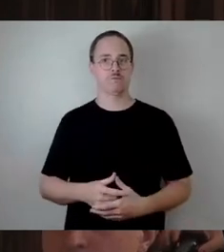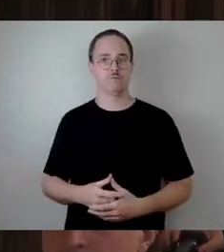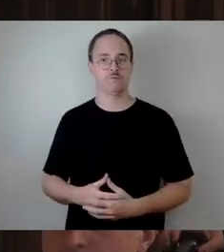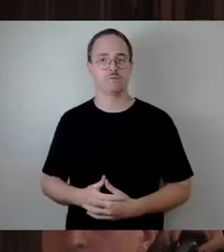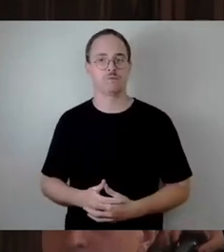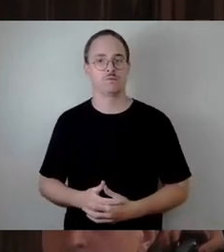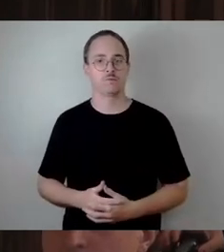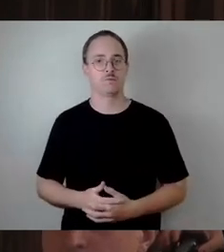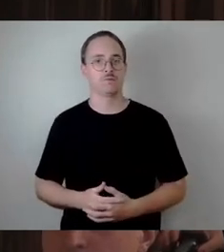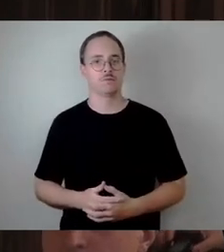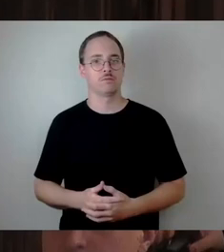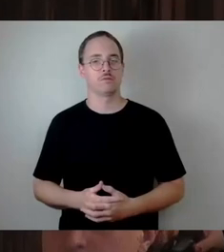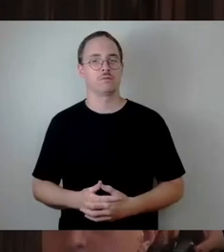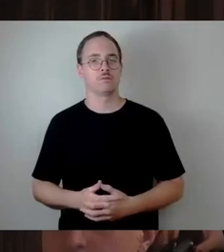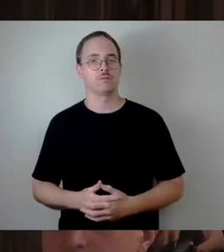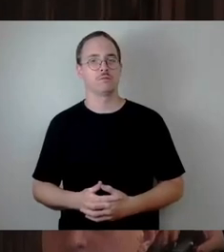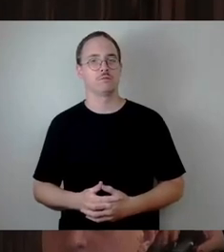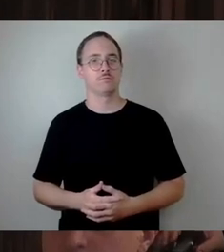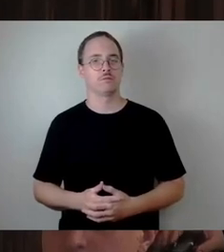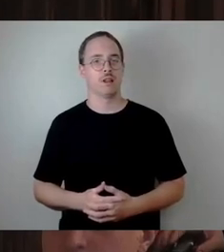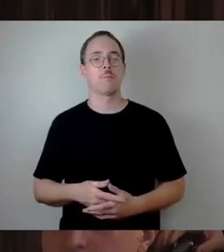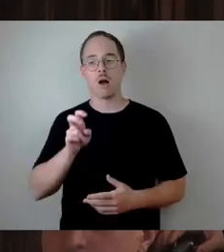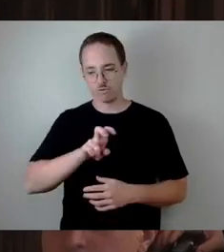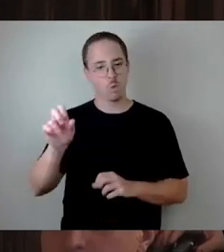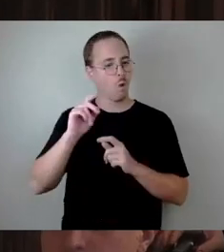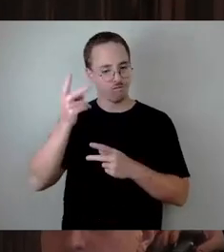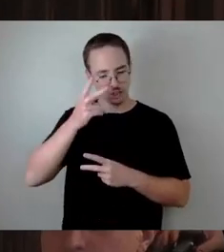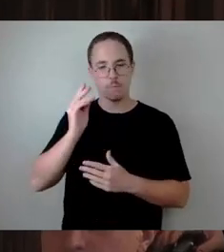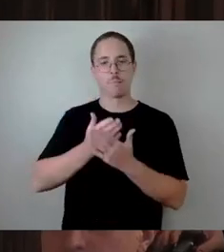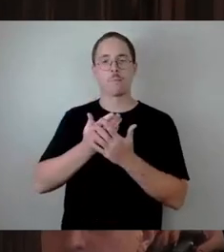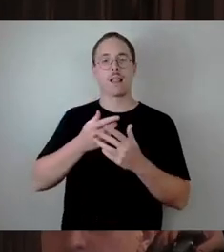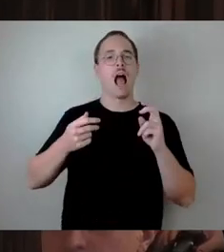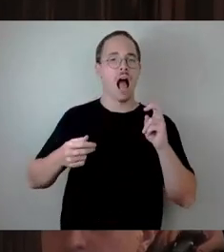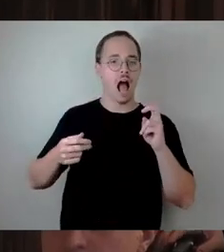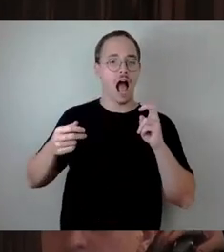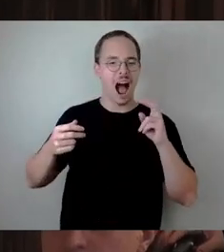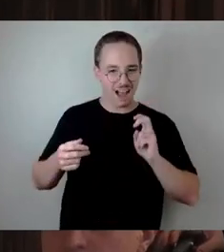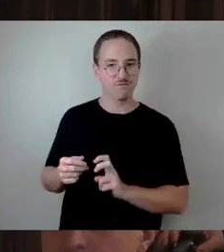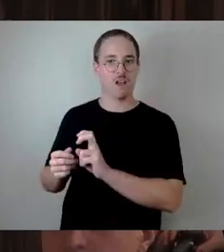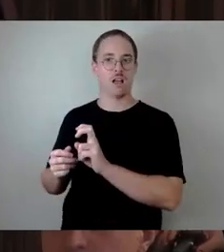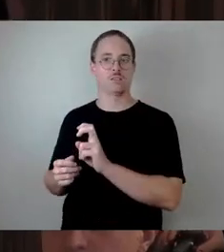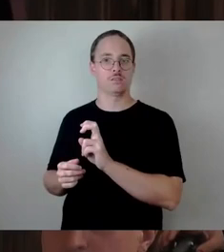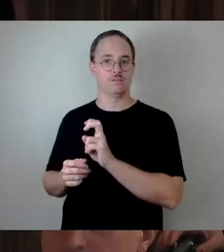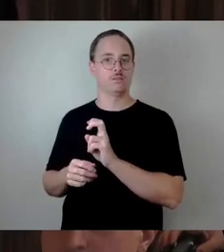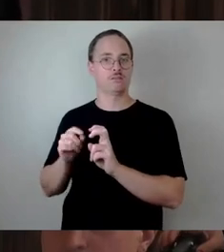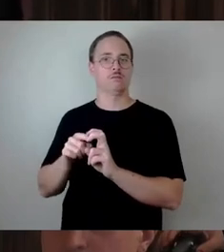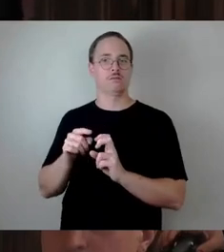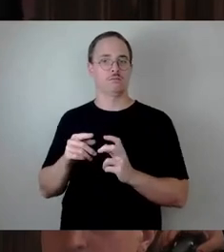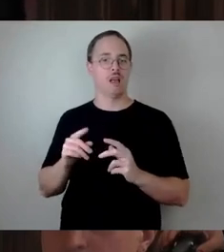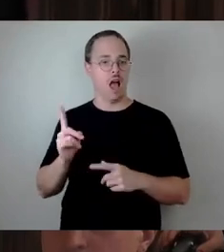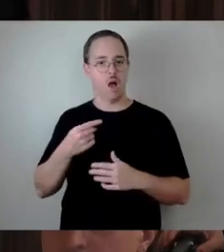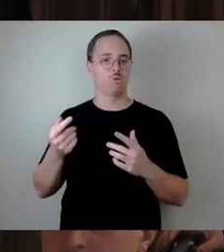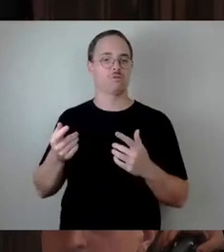Pulkführerschaft, aber wenn bei der Einfahrt sie auch behindert wird, dann ist es natürlich eine Verlängerung der Fahrzeiten der Straßenbahn, die natürlich dann schon